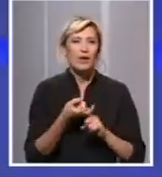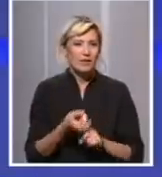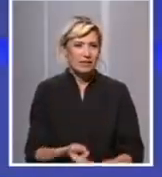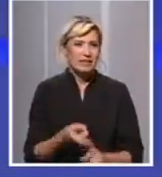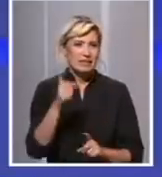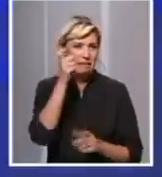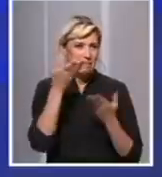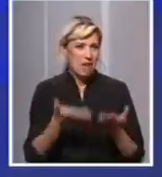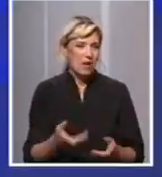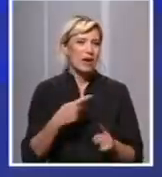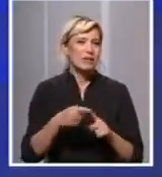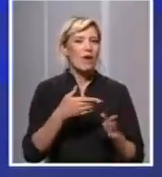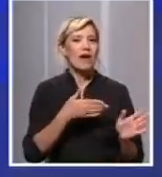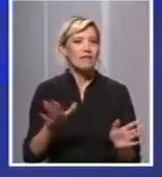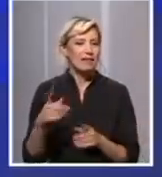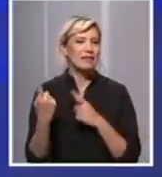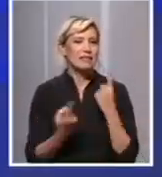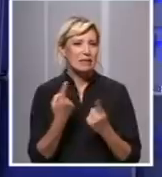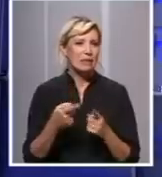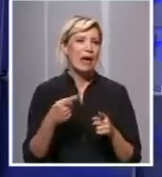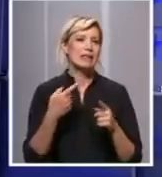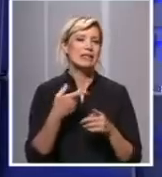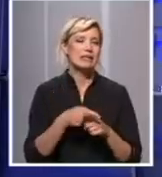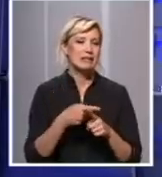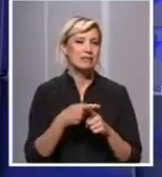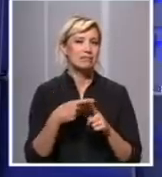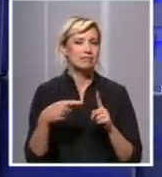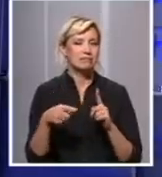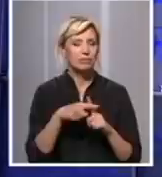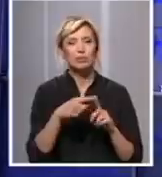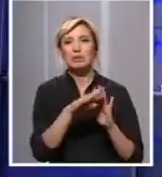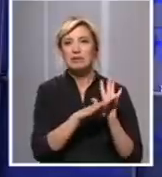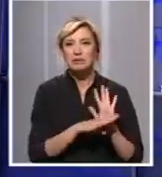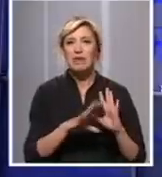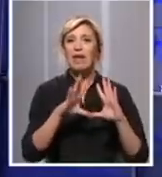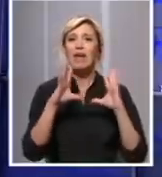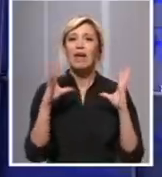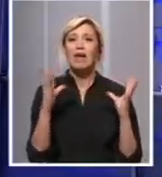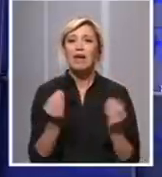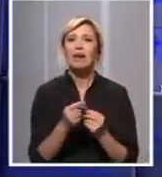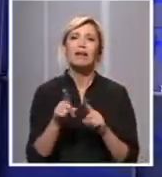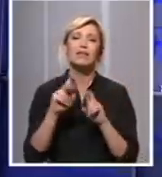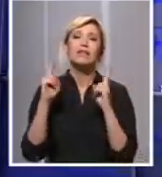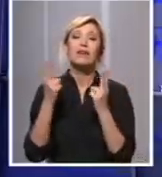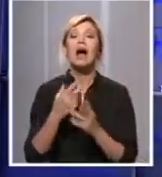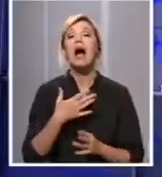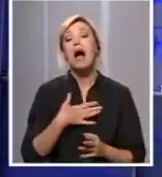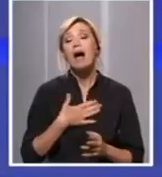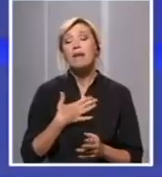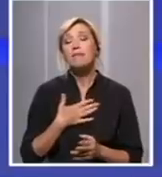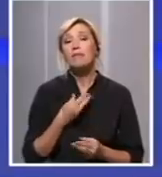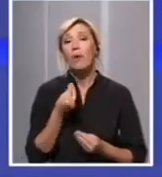vanrednih mere i vanredne situacije, ali govorili smo uopšte na o svetu, ali volala bih malo i detaljnije da porozgovaramo